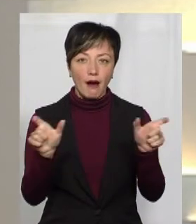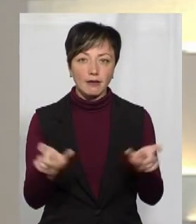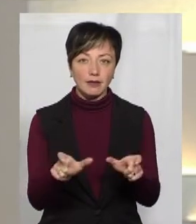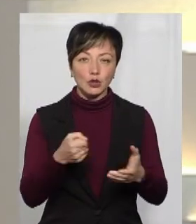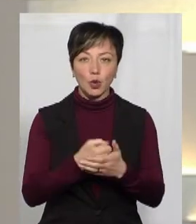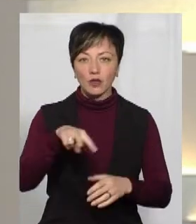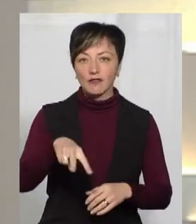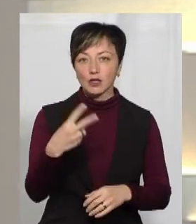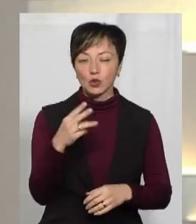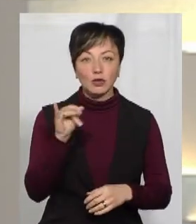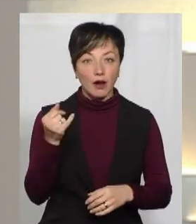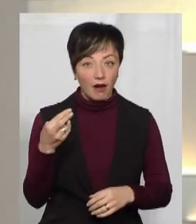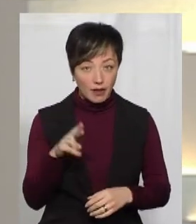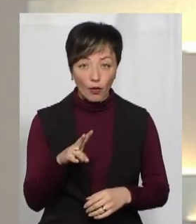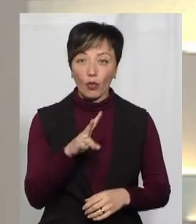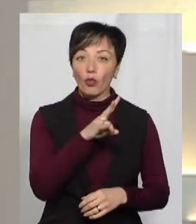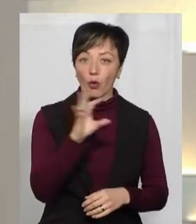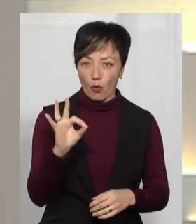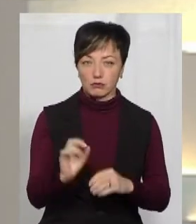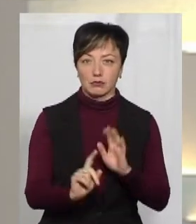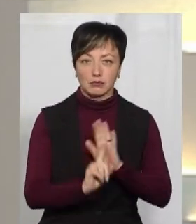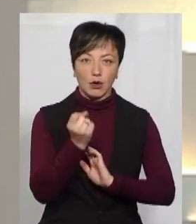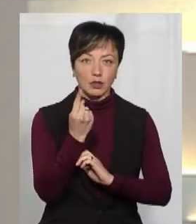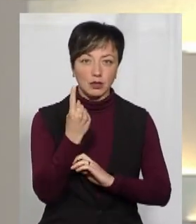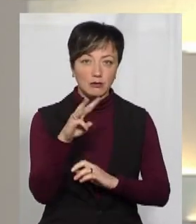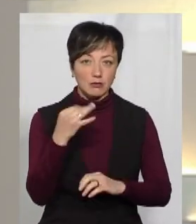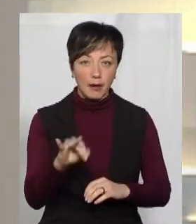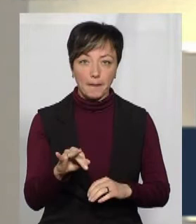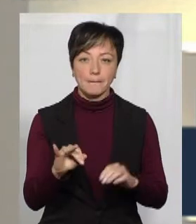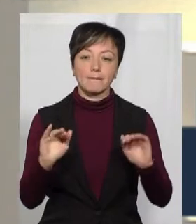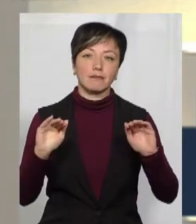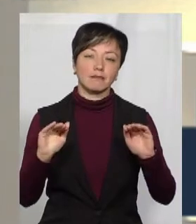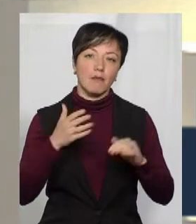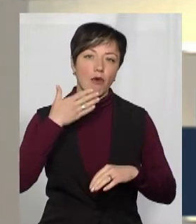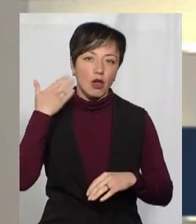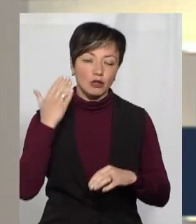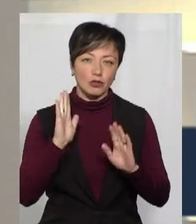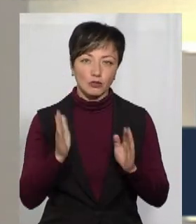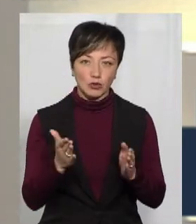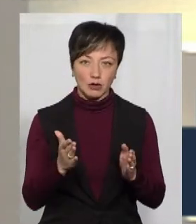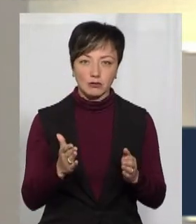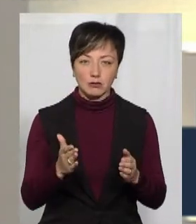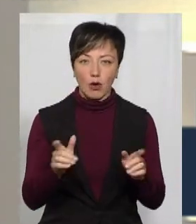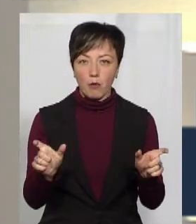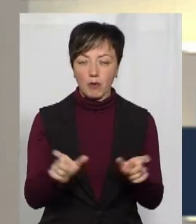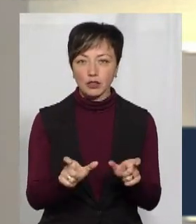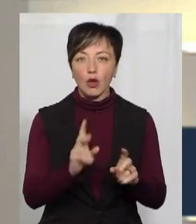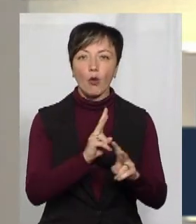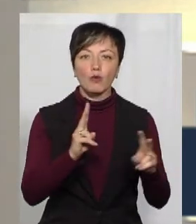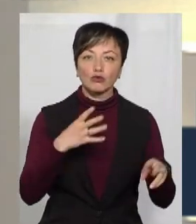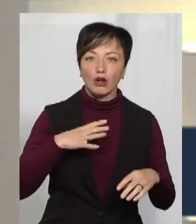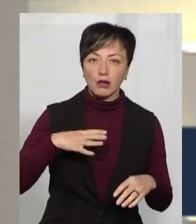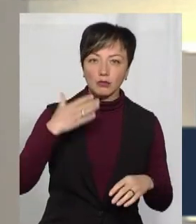травня, але з 11-го скасувати частину обмежень. У якій частині, кому чекати послаблень, а кому